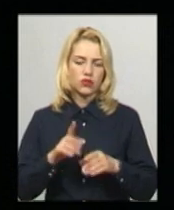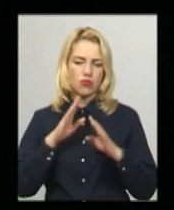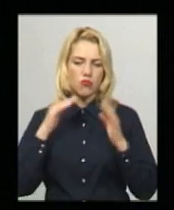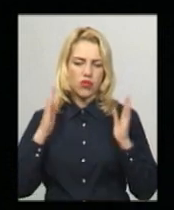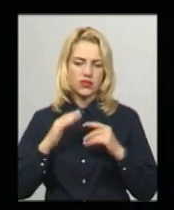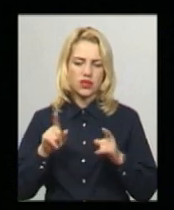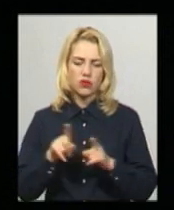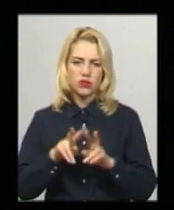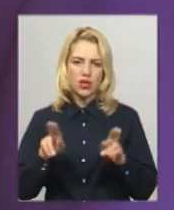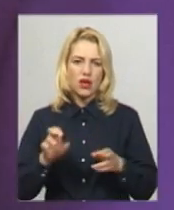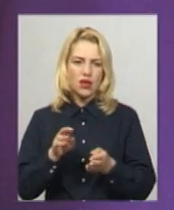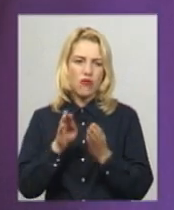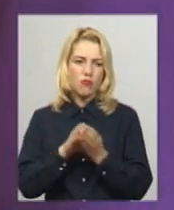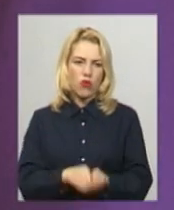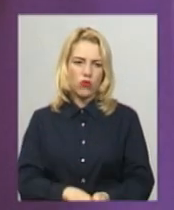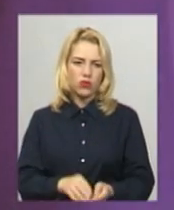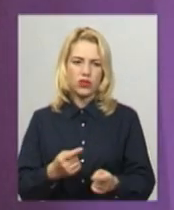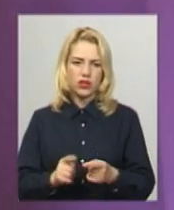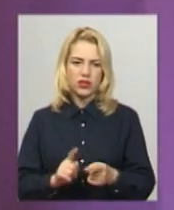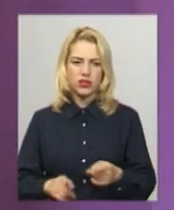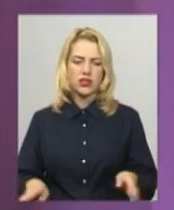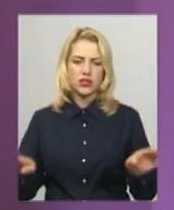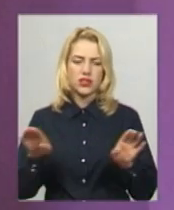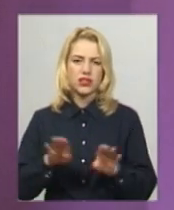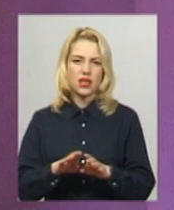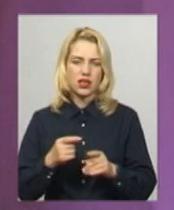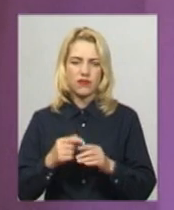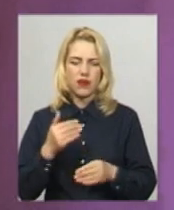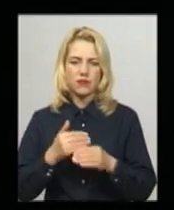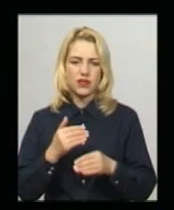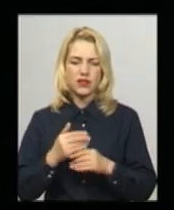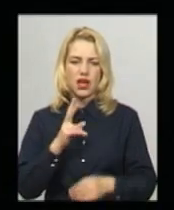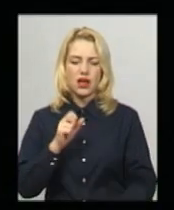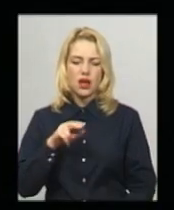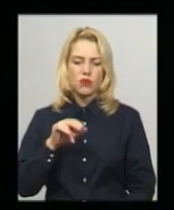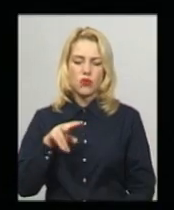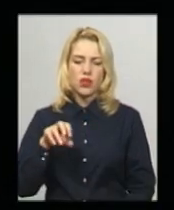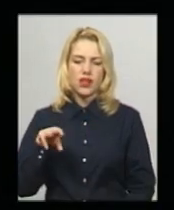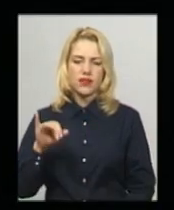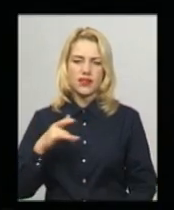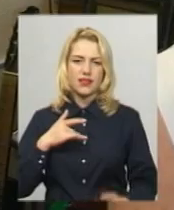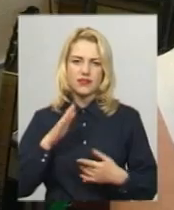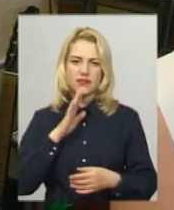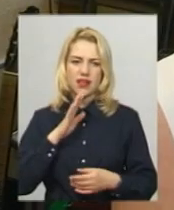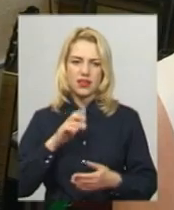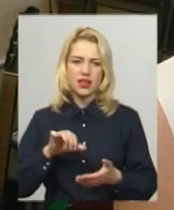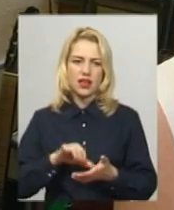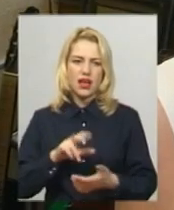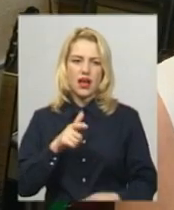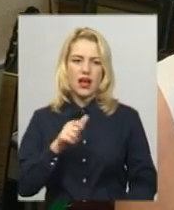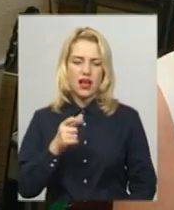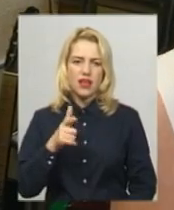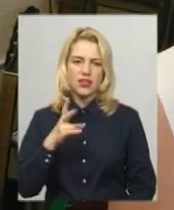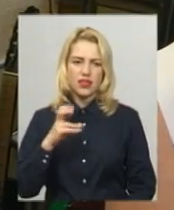Закриває 21-й міжнародний фестиваль «Вілуня» п'єса «Леді Каполеті». На сцені Ганна Яремчук. Прем'єра вистави